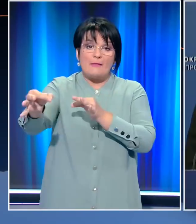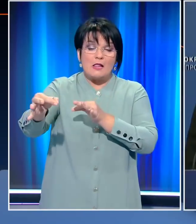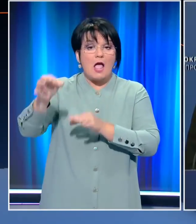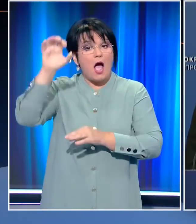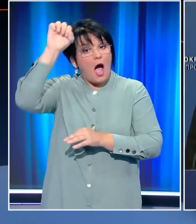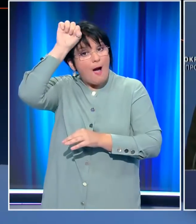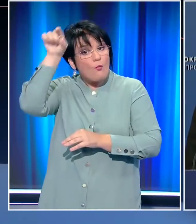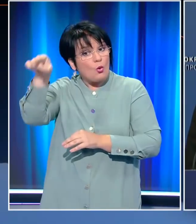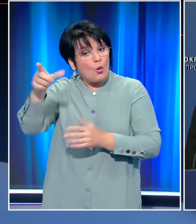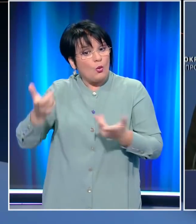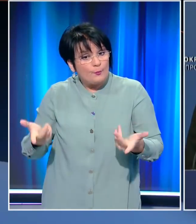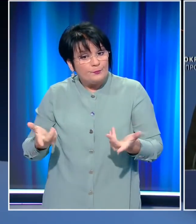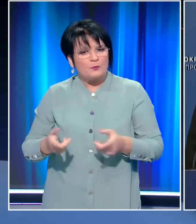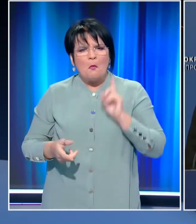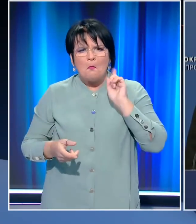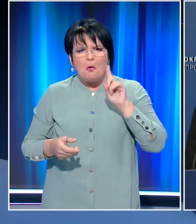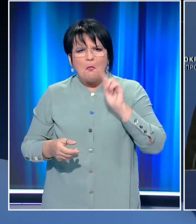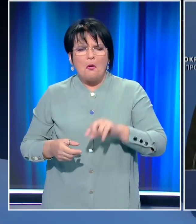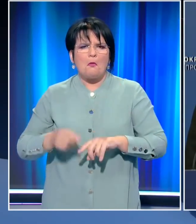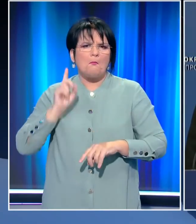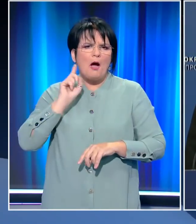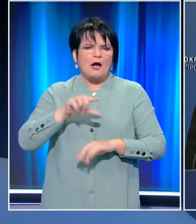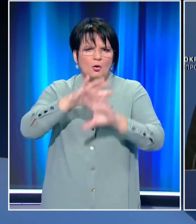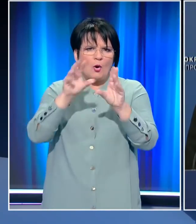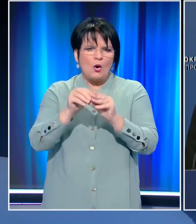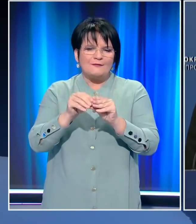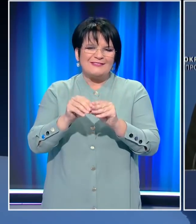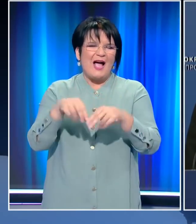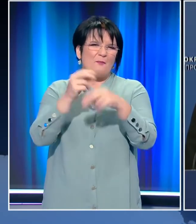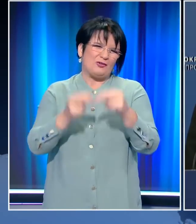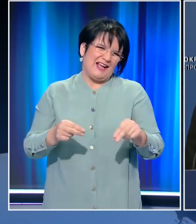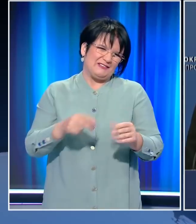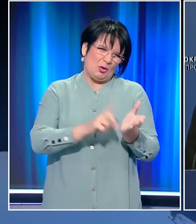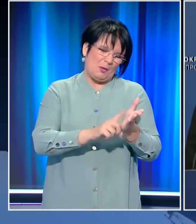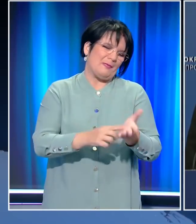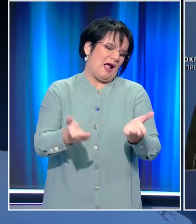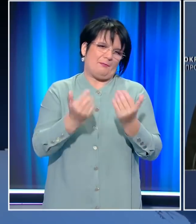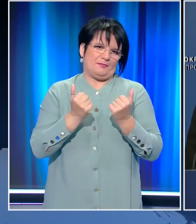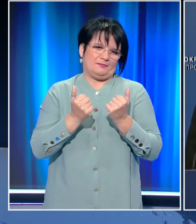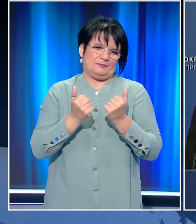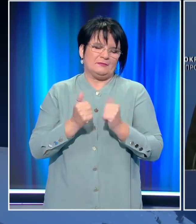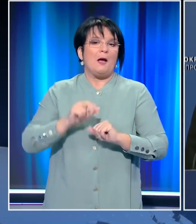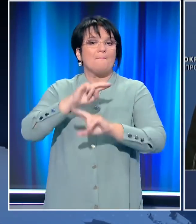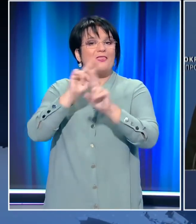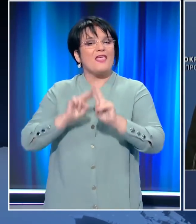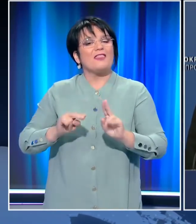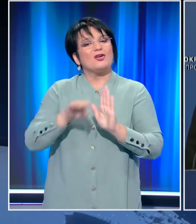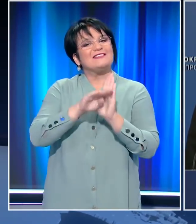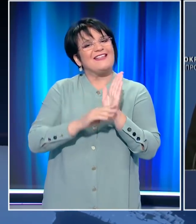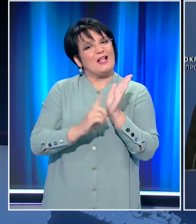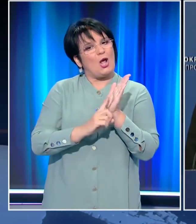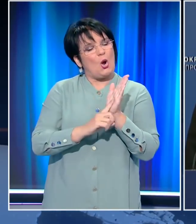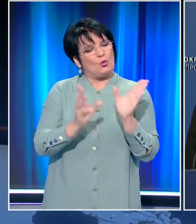Οι αυθέρετες και παράνομες ενέργειες δεν παράγουν ένωμα αποτελέσματα. Δεν δημιουργείται δίκαιο με παραβίαση του ενούς δικαίου.